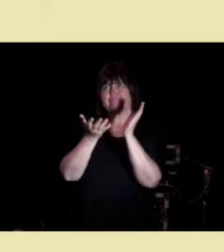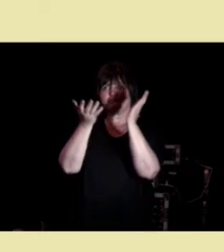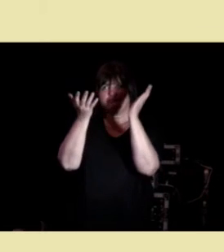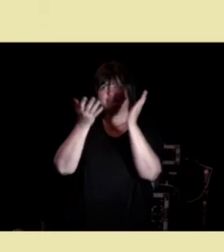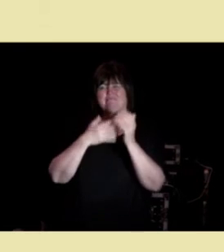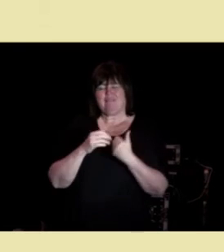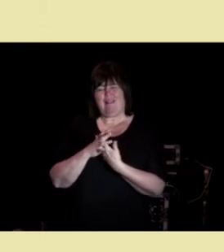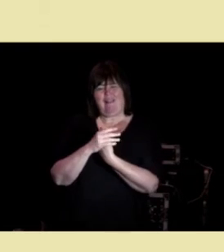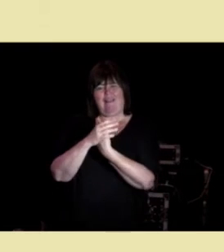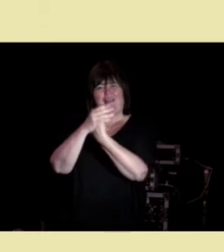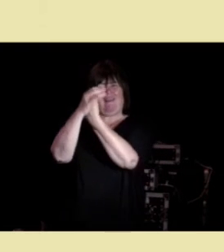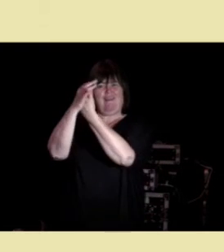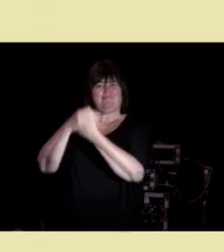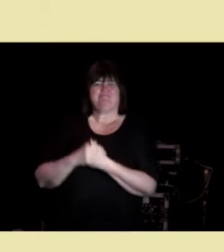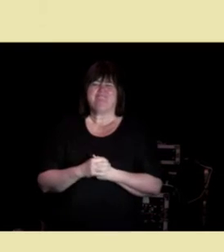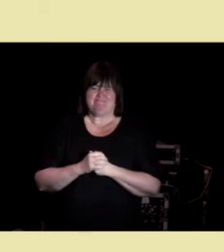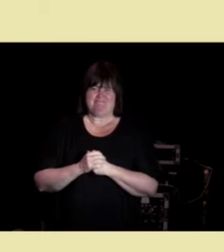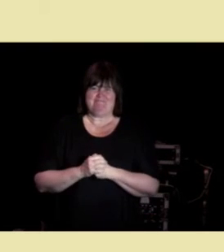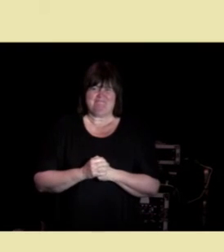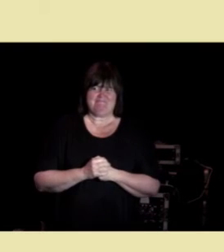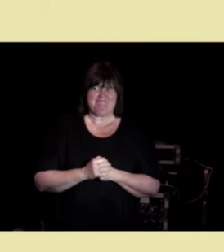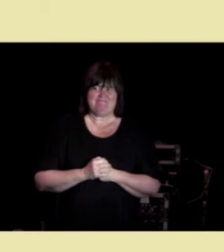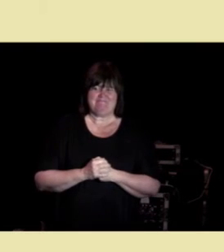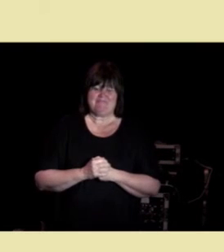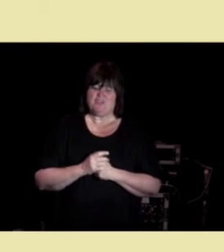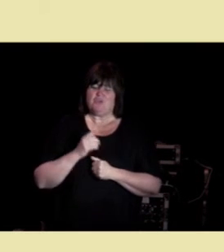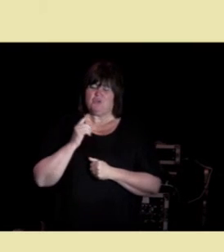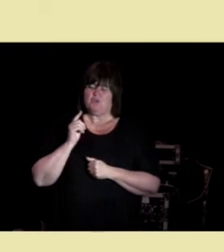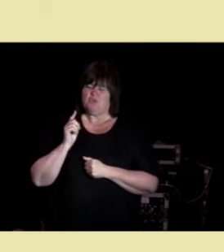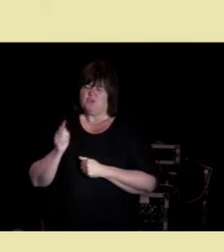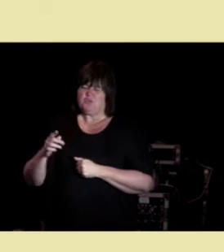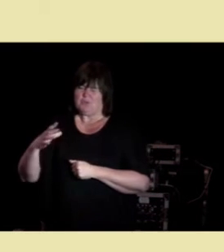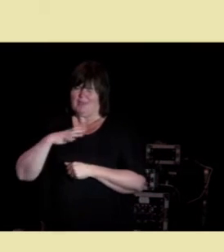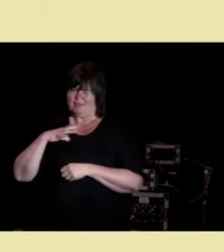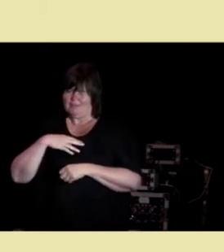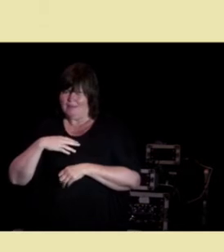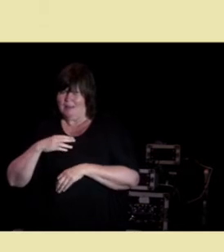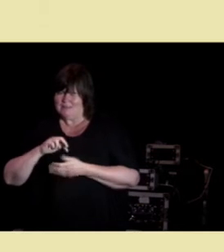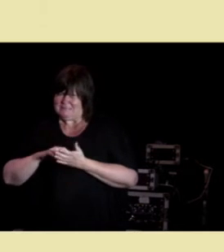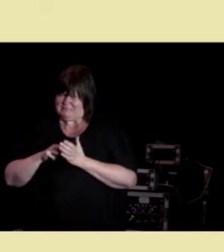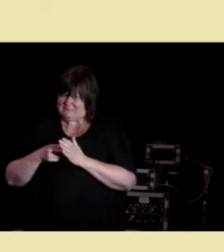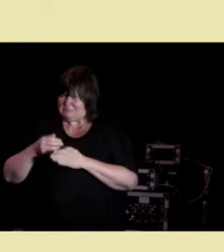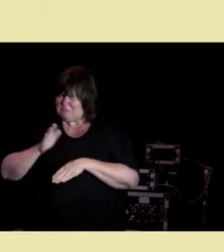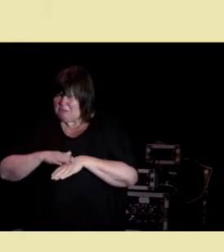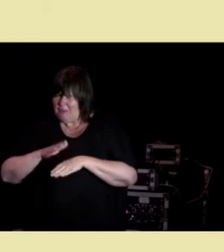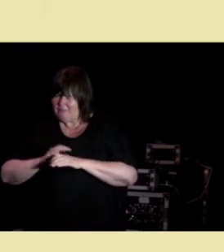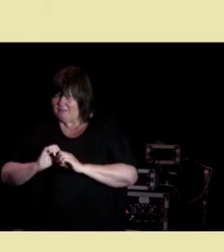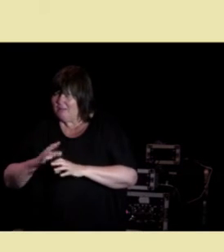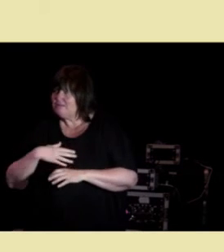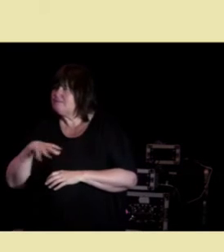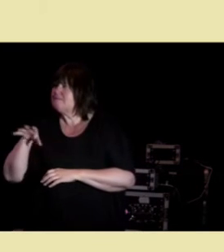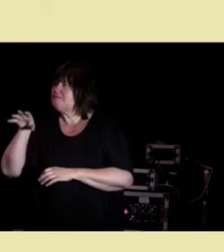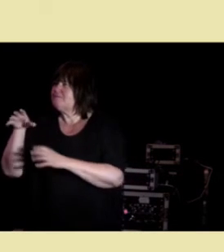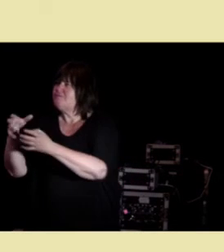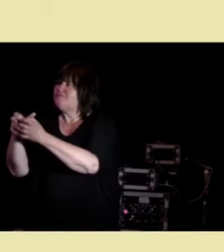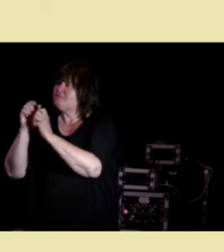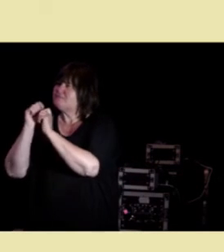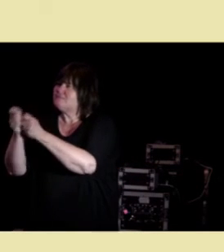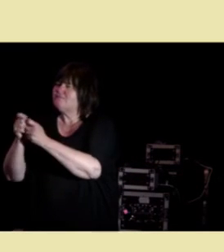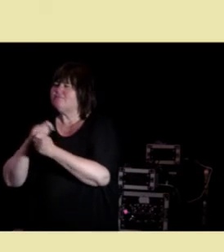levende.» Så hun hadde planen klar da, og hun fikk tak i sommerfuglen og stilte seg i kø.